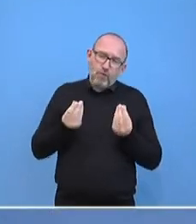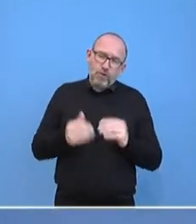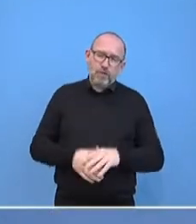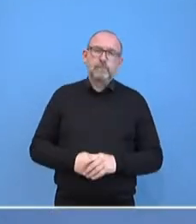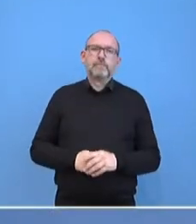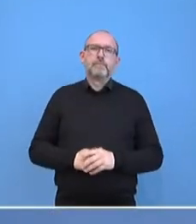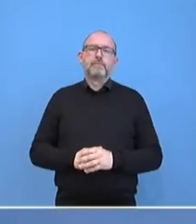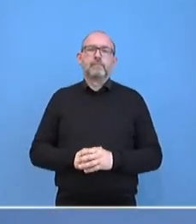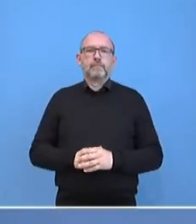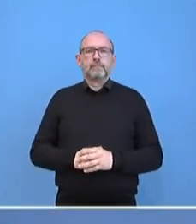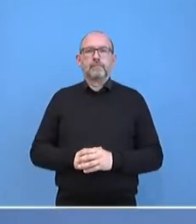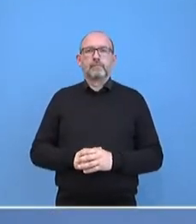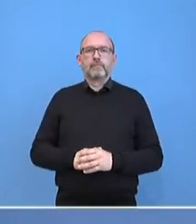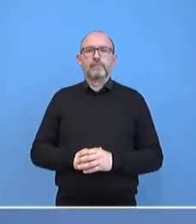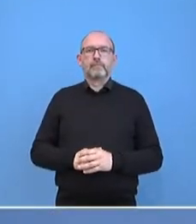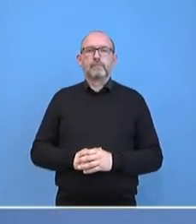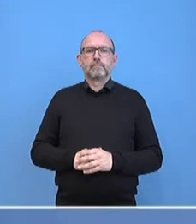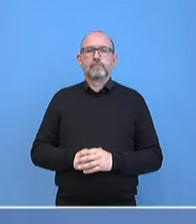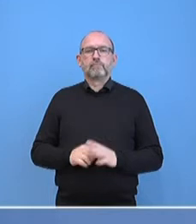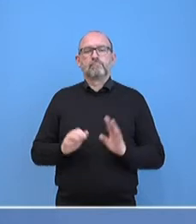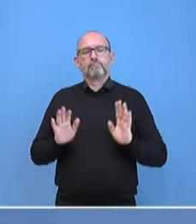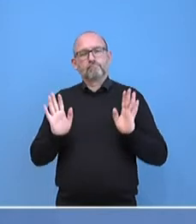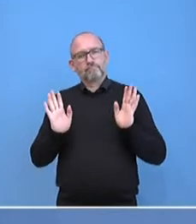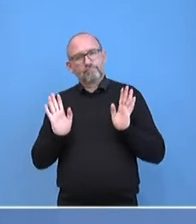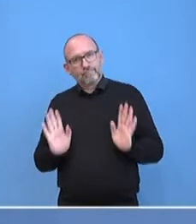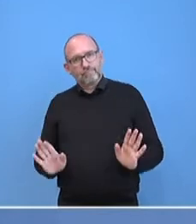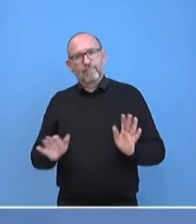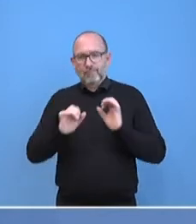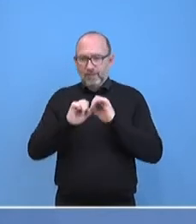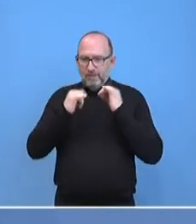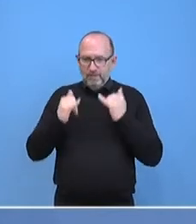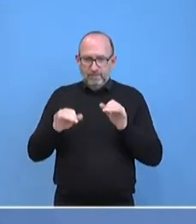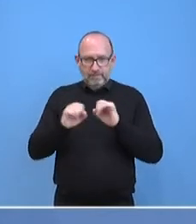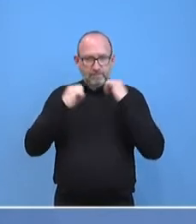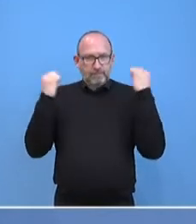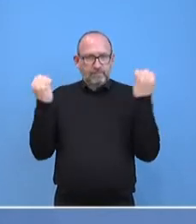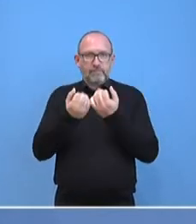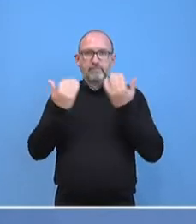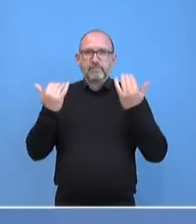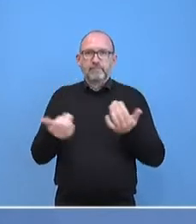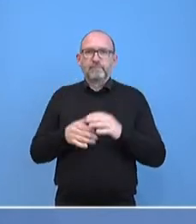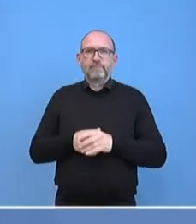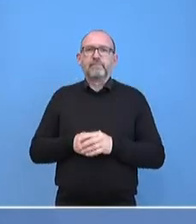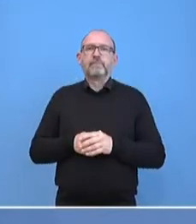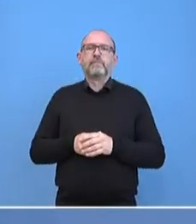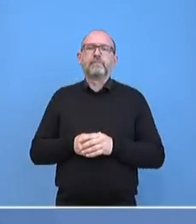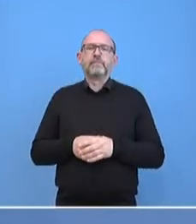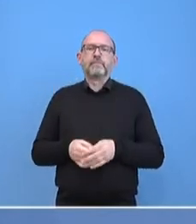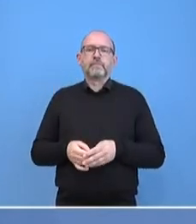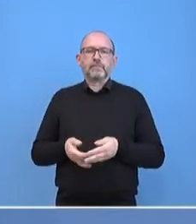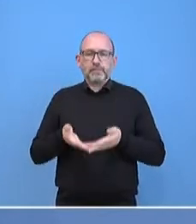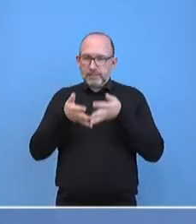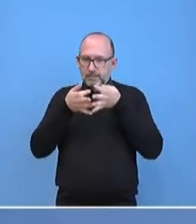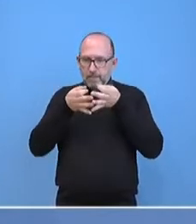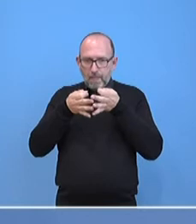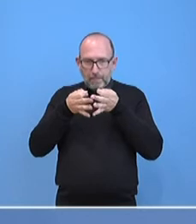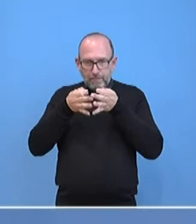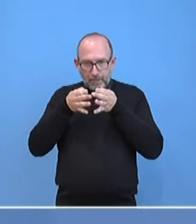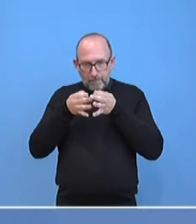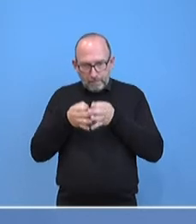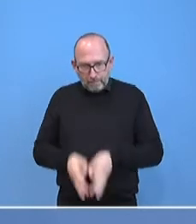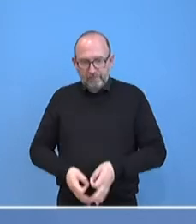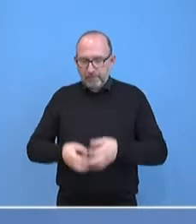Also, wir haben jetzt die Situation einer plötzlichen und sehr jähen